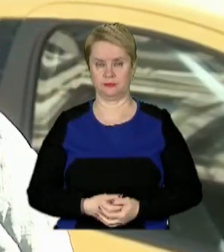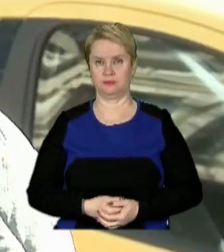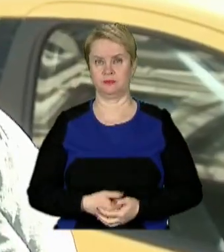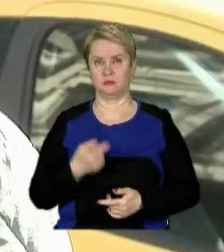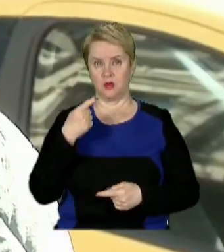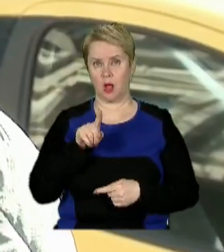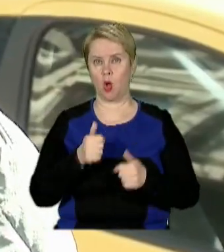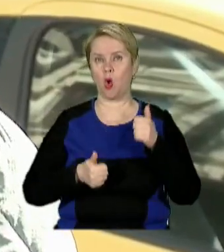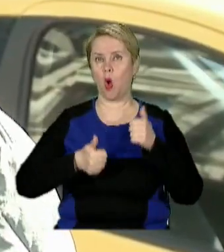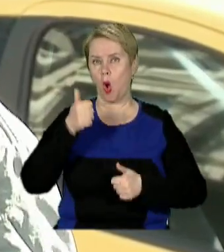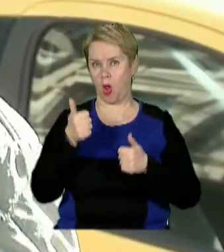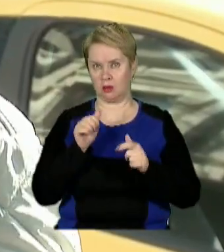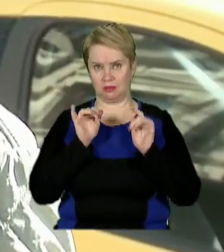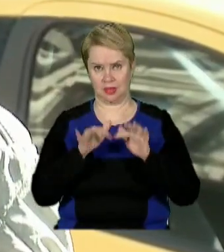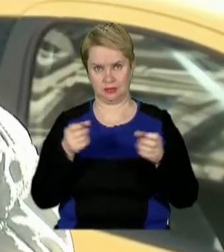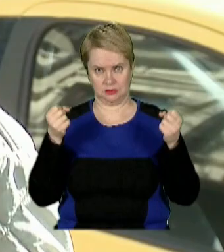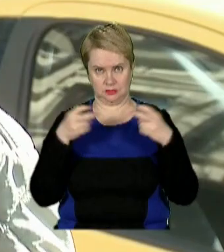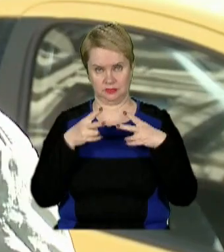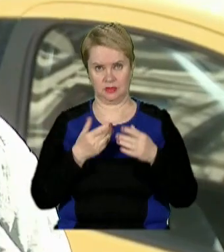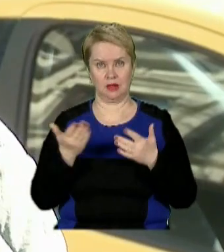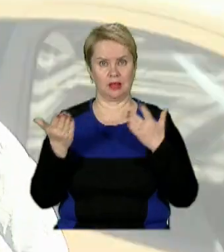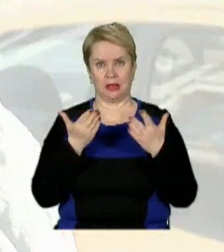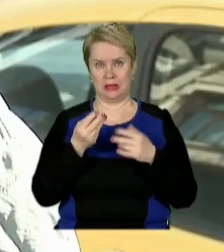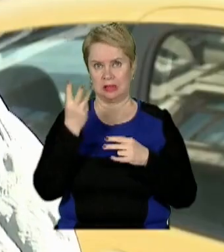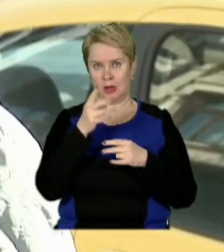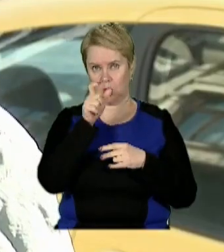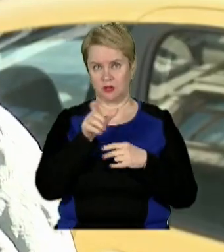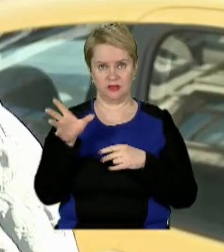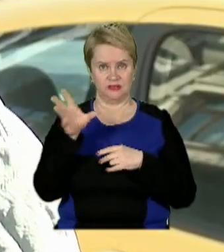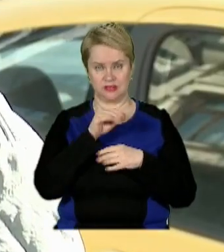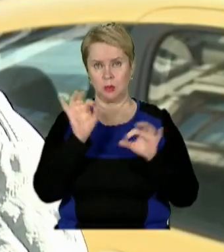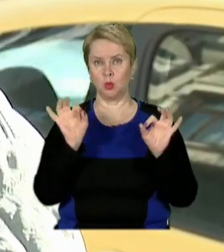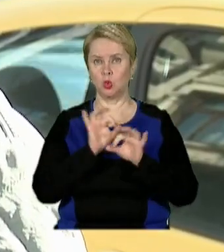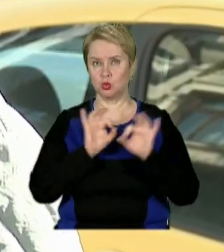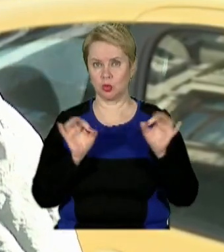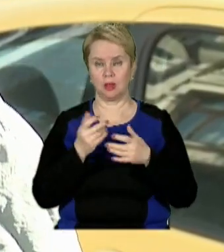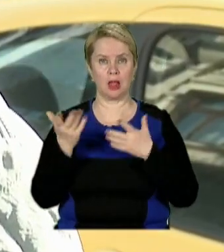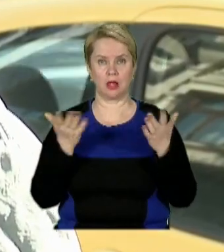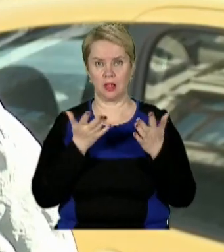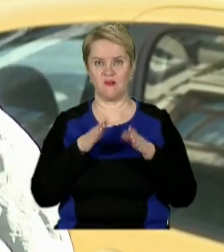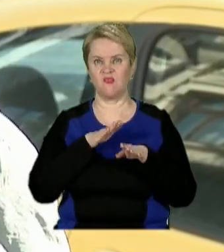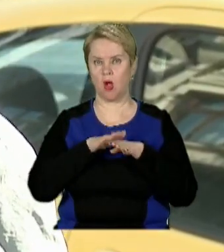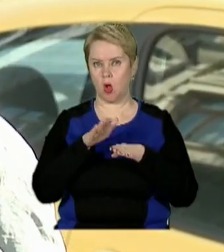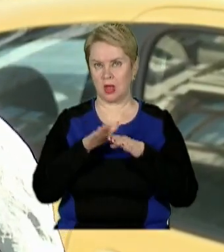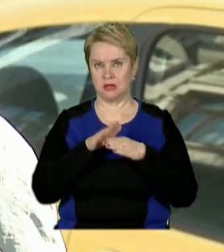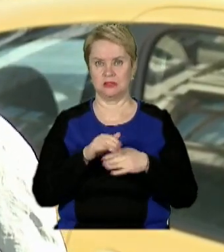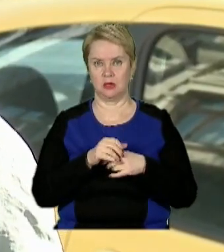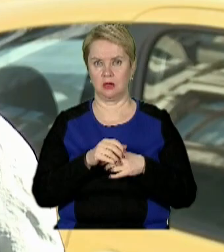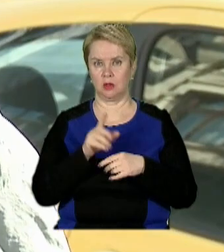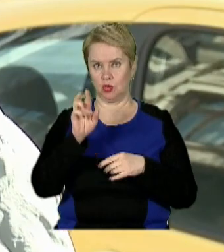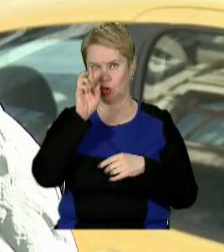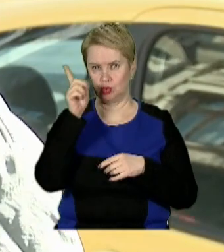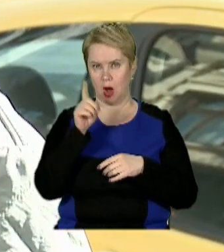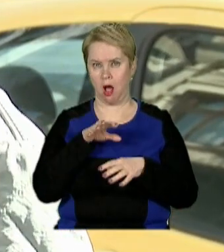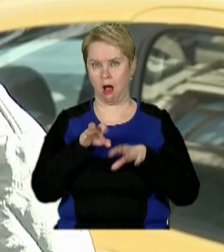дії конкурентів, або дії будь-яких третіх осіб. Всі музичні твори, будь-яких виконавців країни